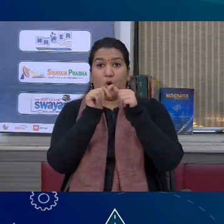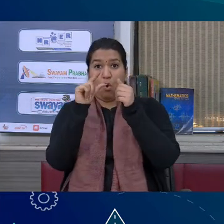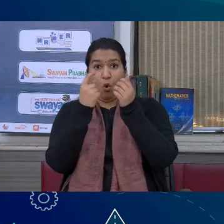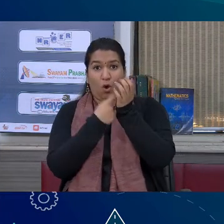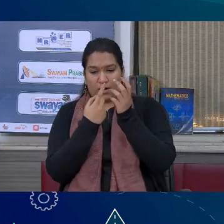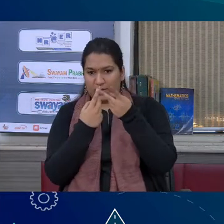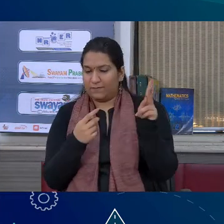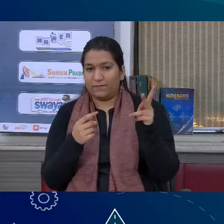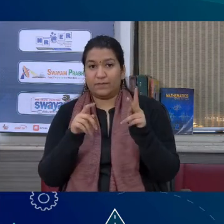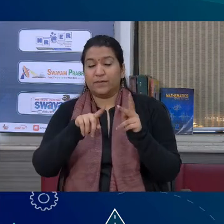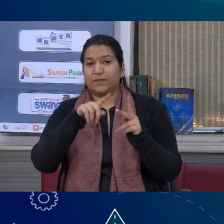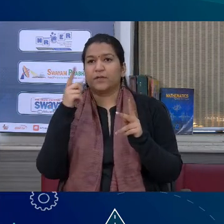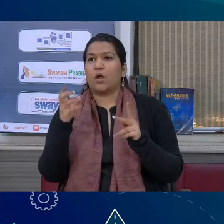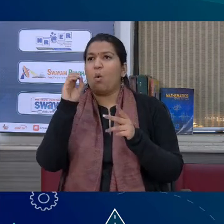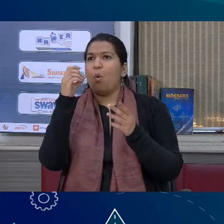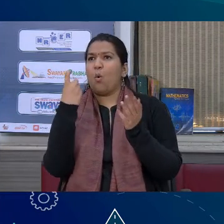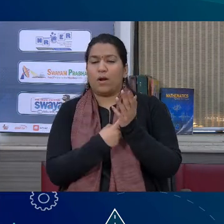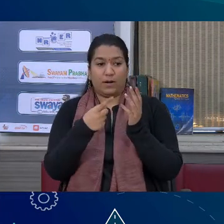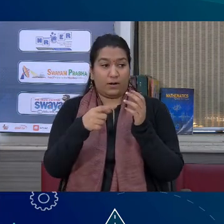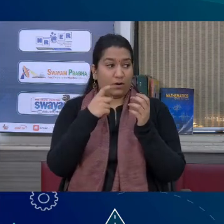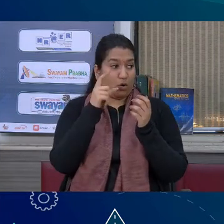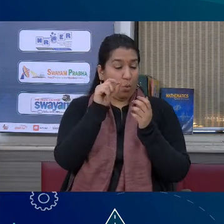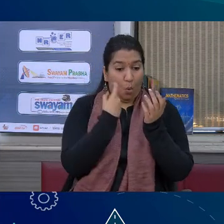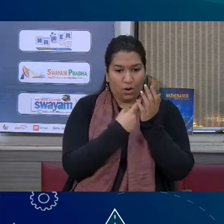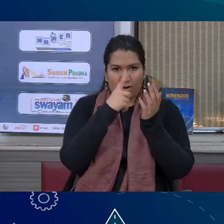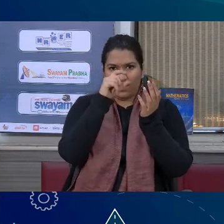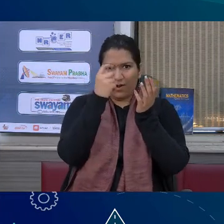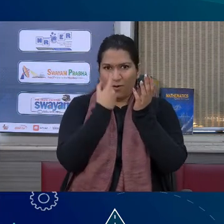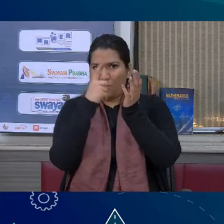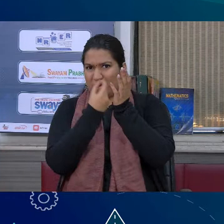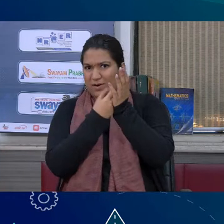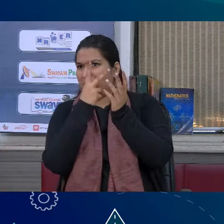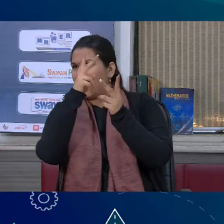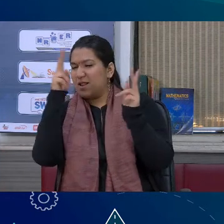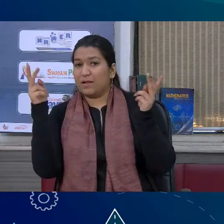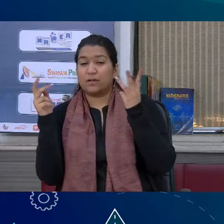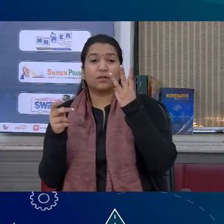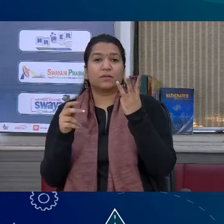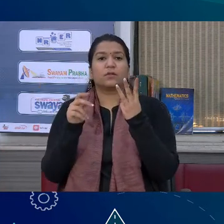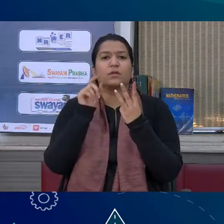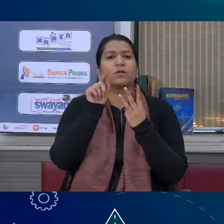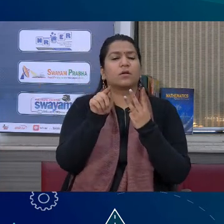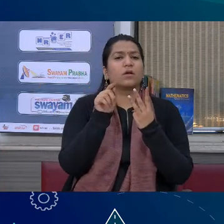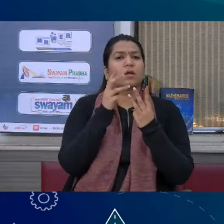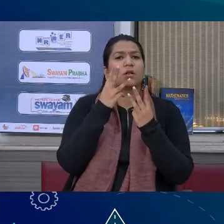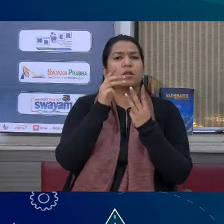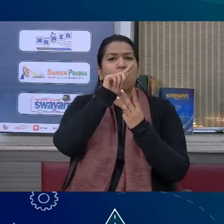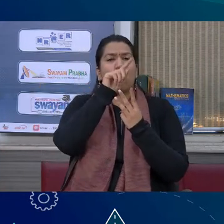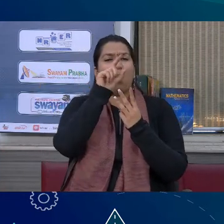ये एंड के लिए है तो और शब्द दोनों साथ साथ हैं लेकिन दोनों में बिन्नत